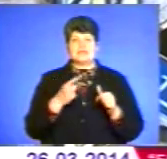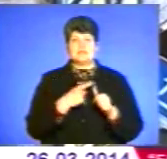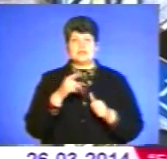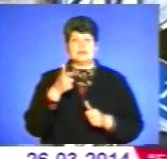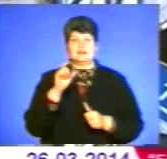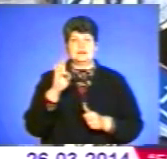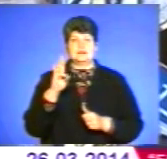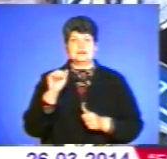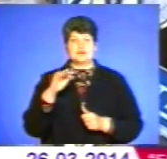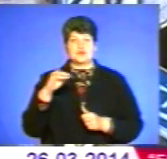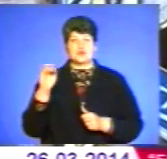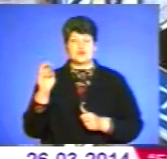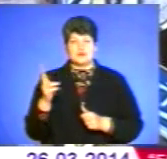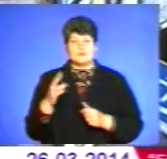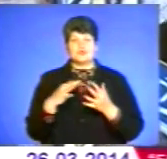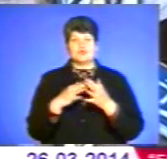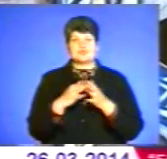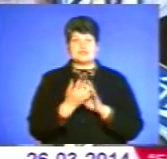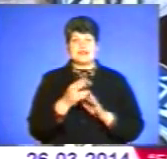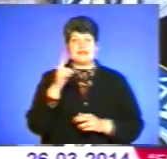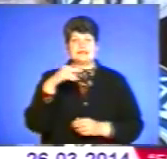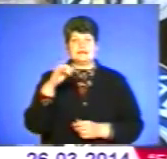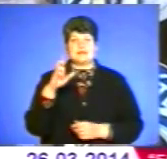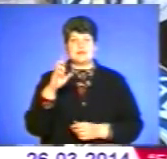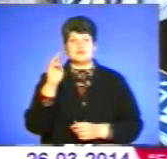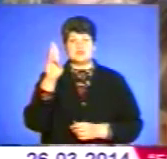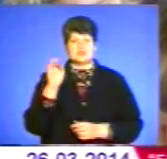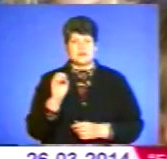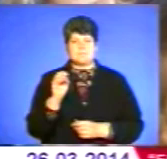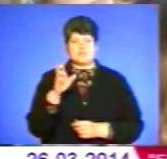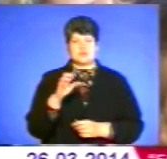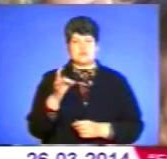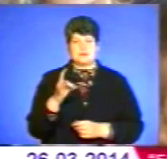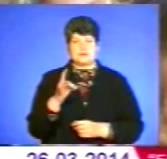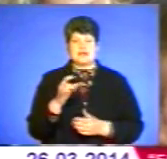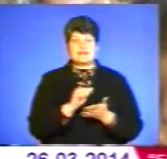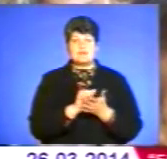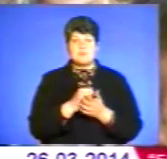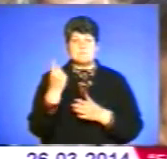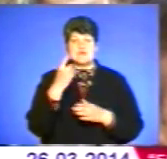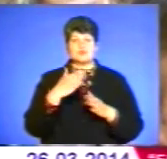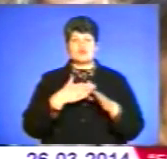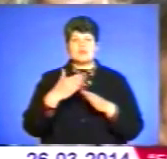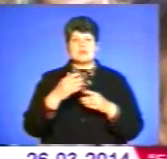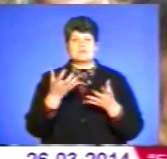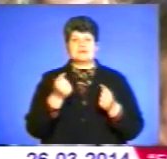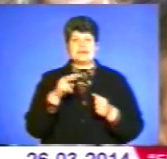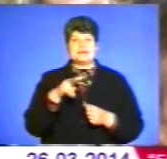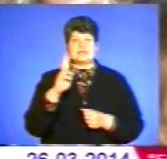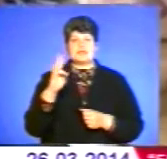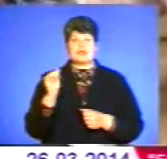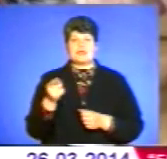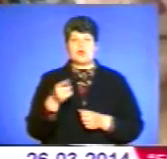до села, для прикладу, Дивще, Бережанського району». Диплом першого ступеня отримали Леся Наконечна,